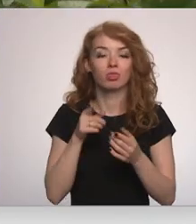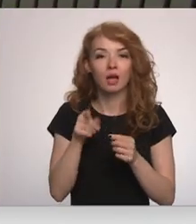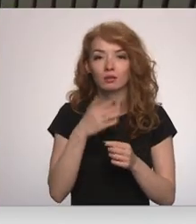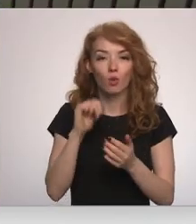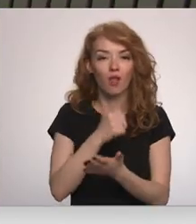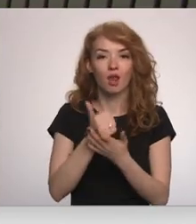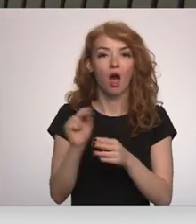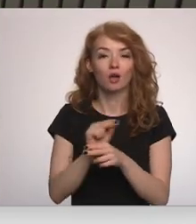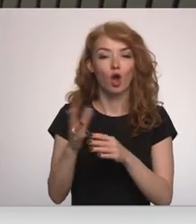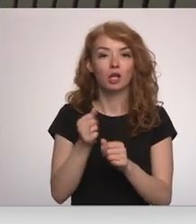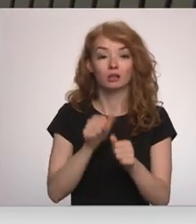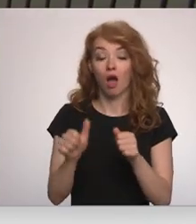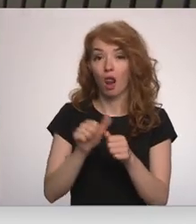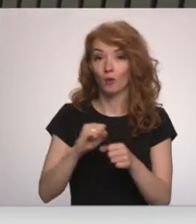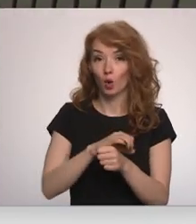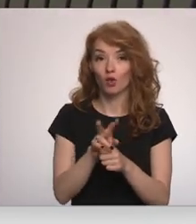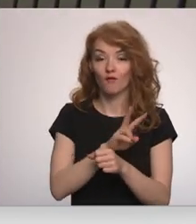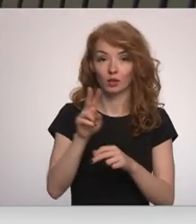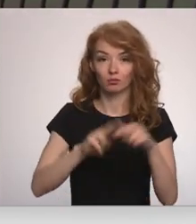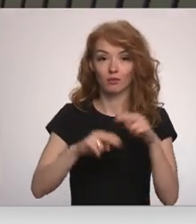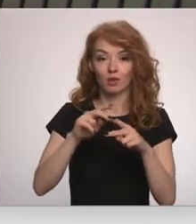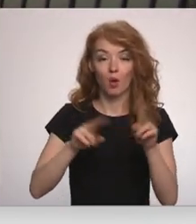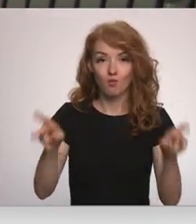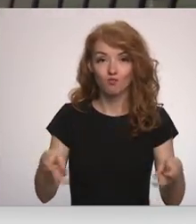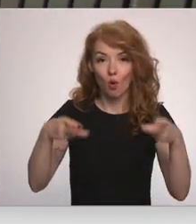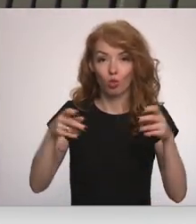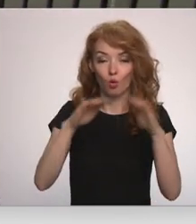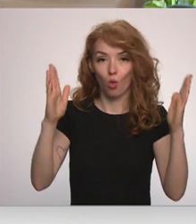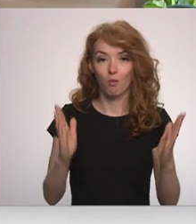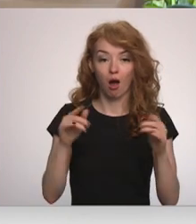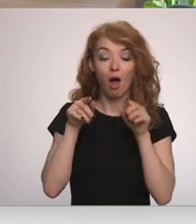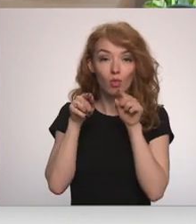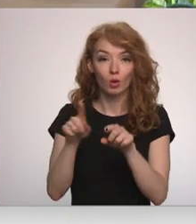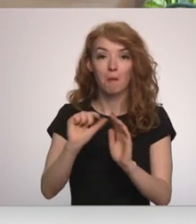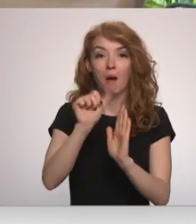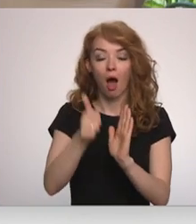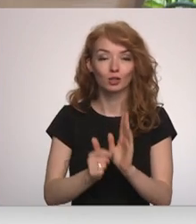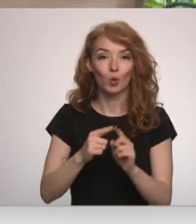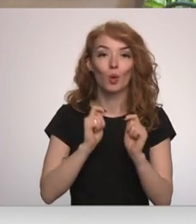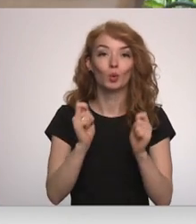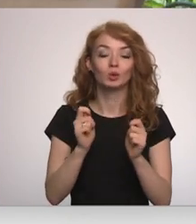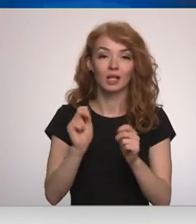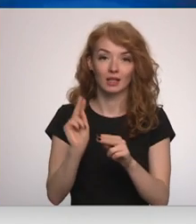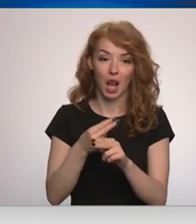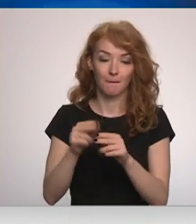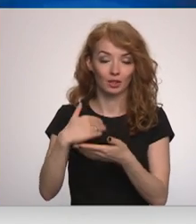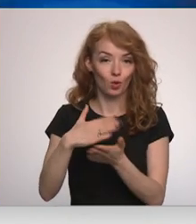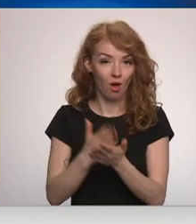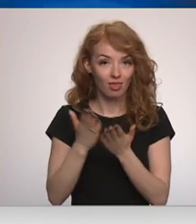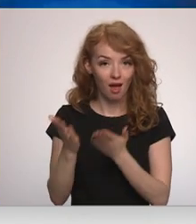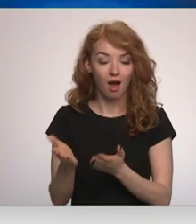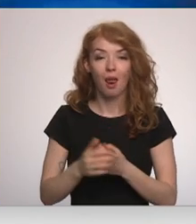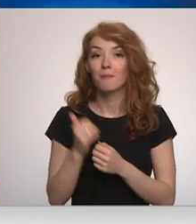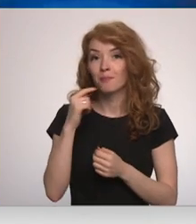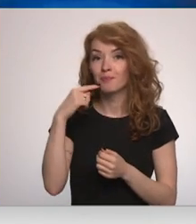zālēm. Iemēram, covidu laikā uzceltā moduļu māja tagad pārtapusi par mākslas un mūzikas terapijas nodeļu. Ja